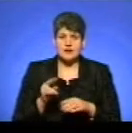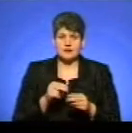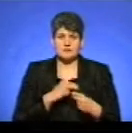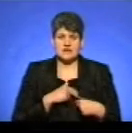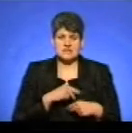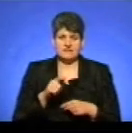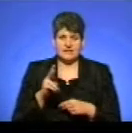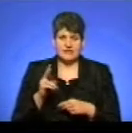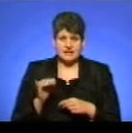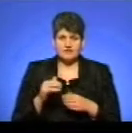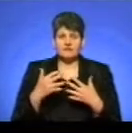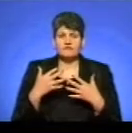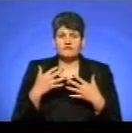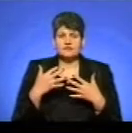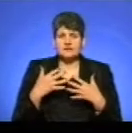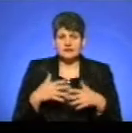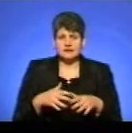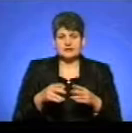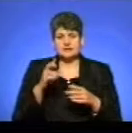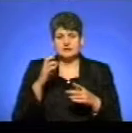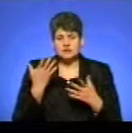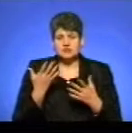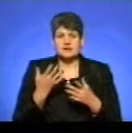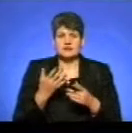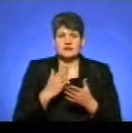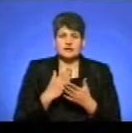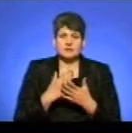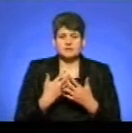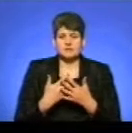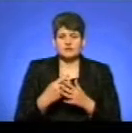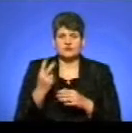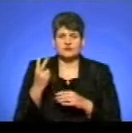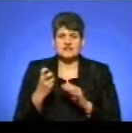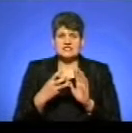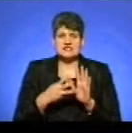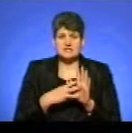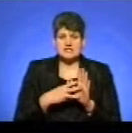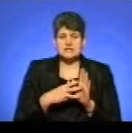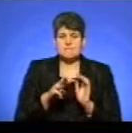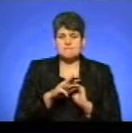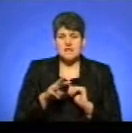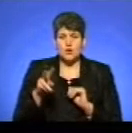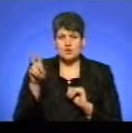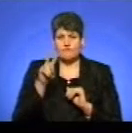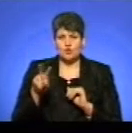Втрат держави внаслідок гендерно обумовленого насильства складають 208 мільйонів доларів на рік.